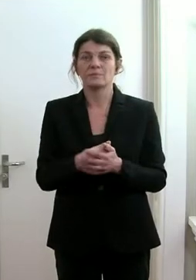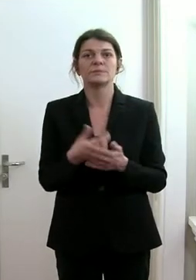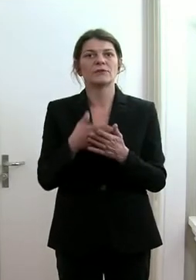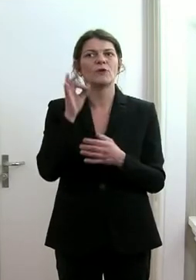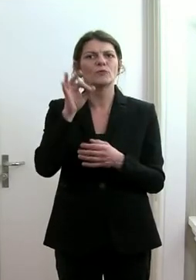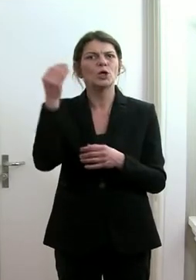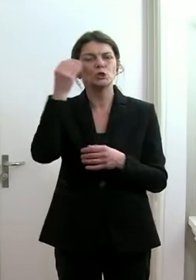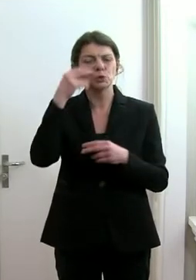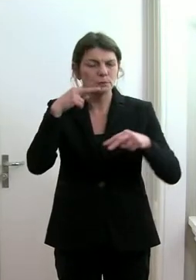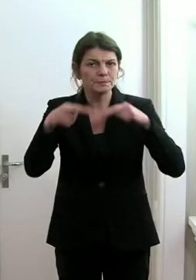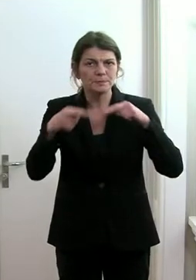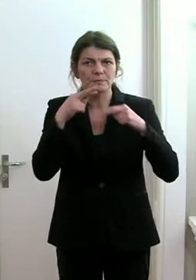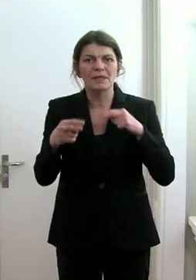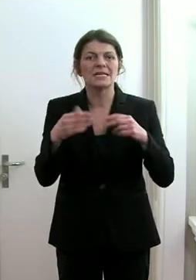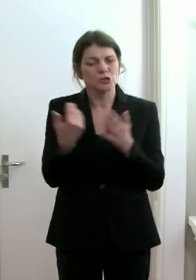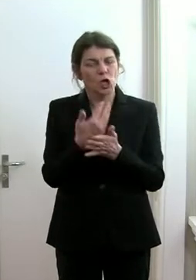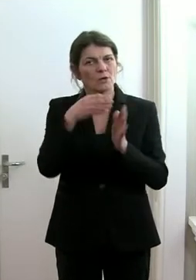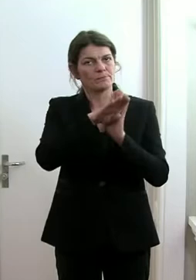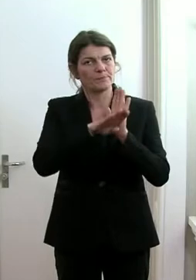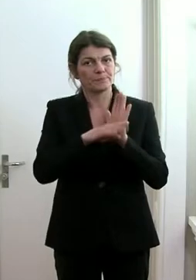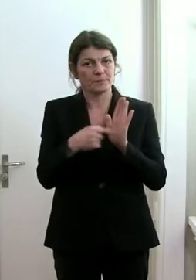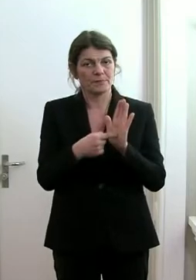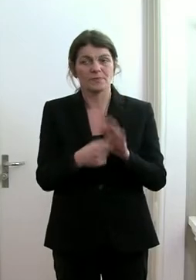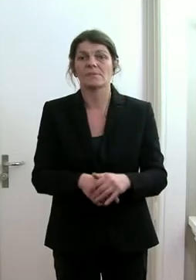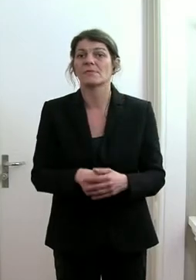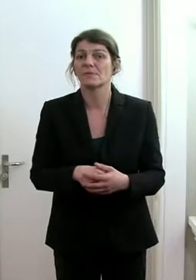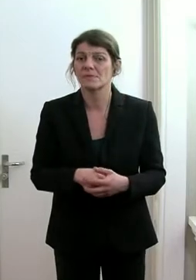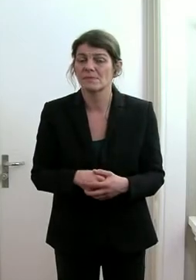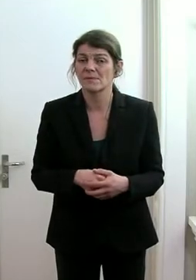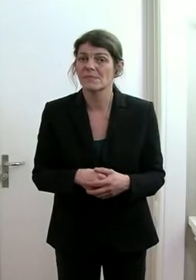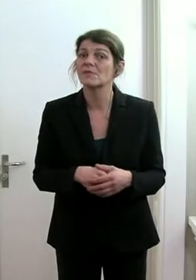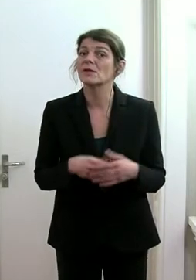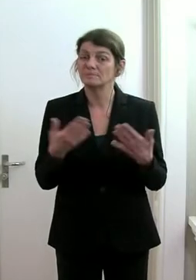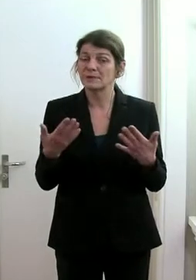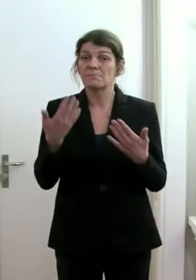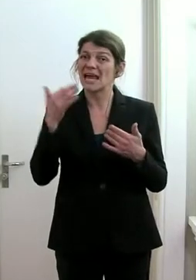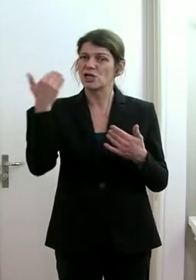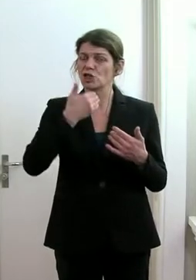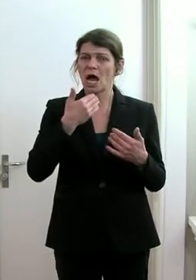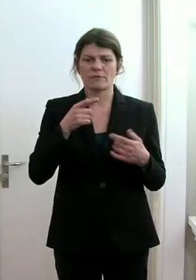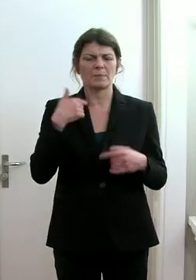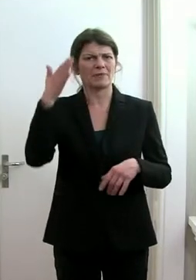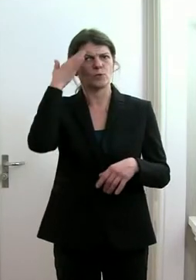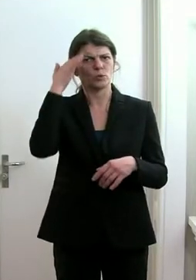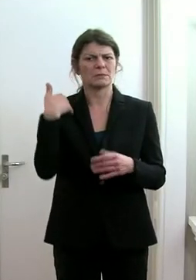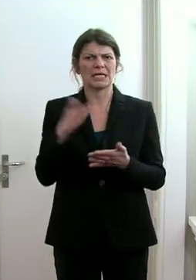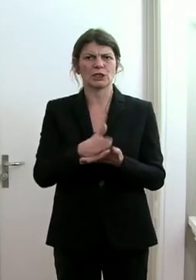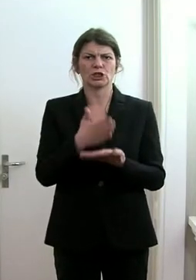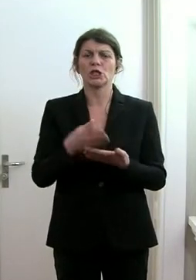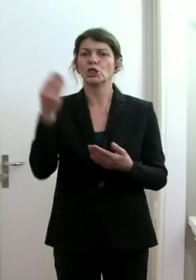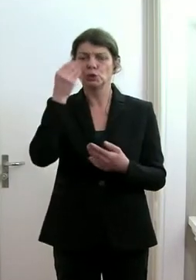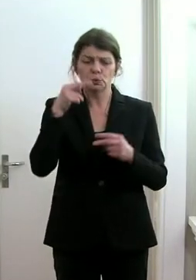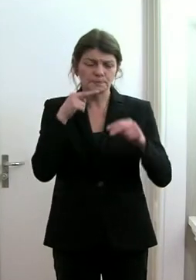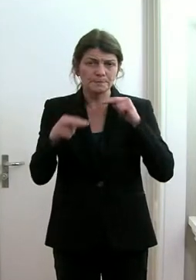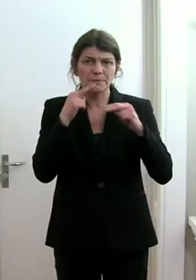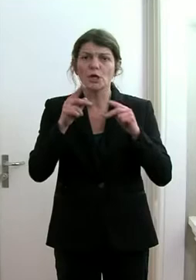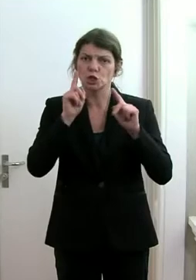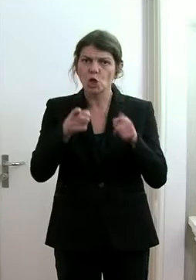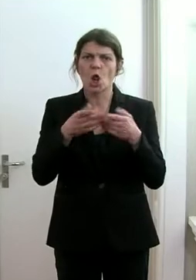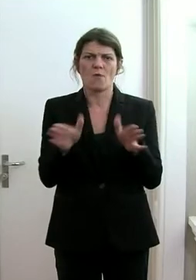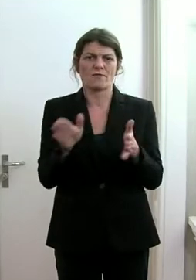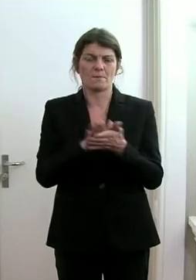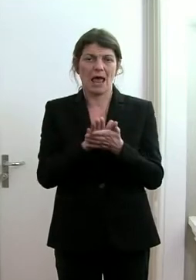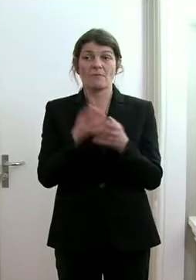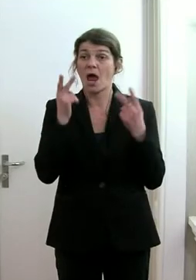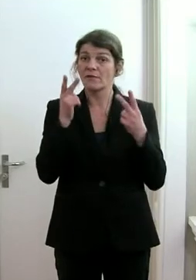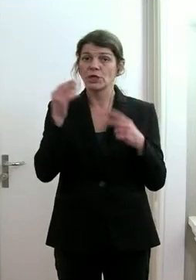Schulmenschen die Vorgaben verschärft. Wir haben aber ganz bewusst entschieden, dass die Schulmenschen offen bleiben, weil es wichtig ist,